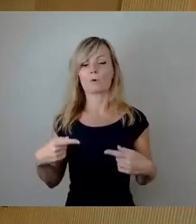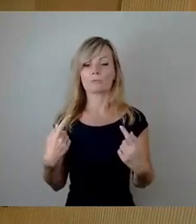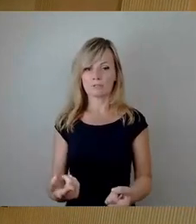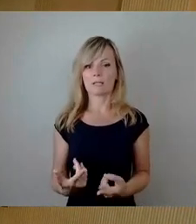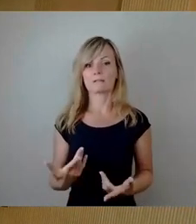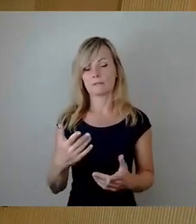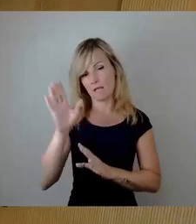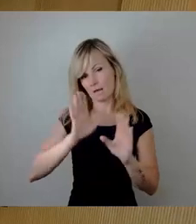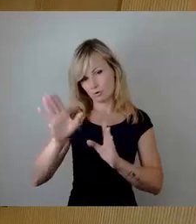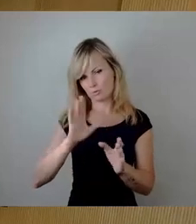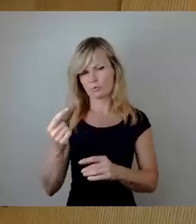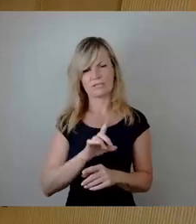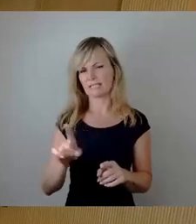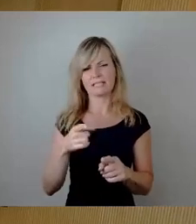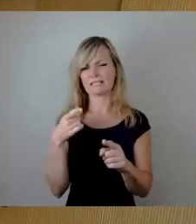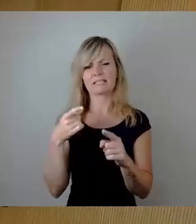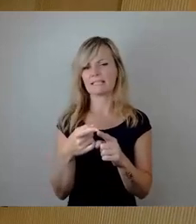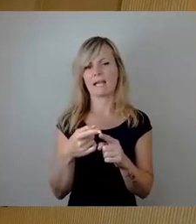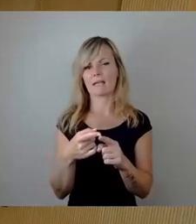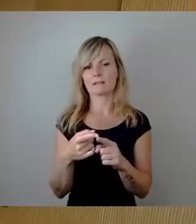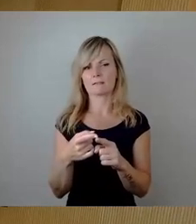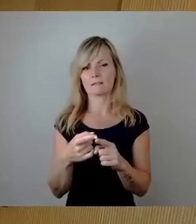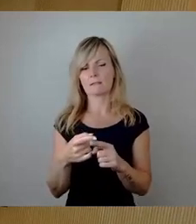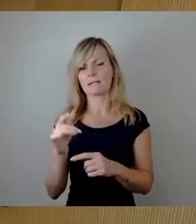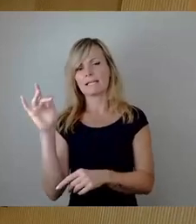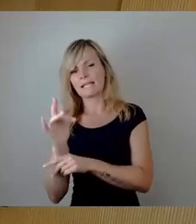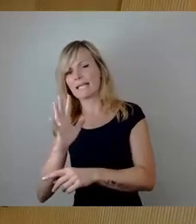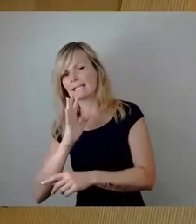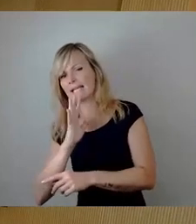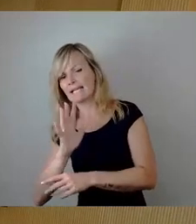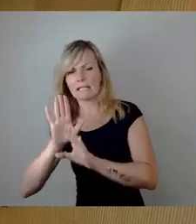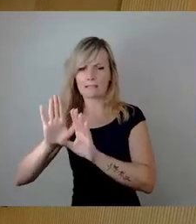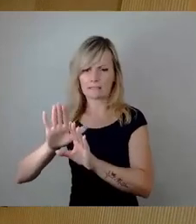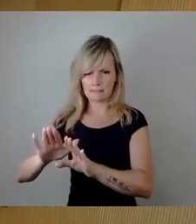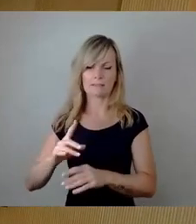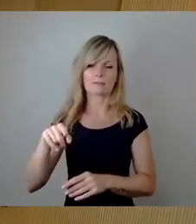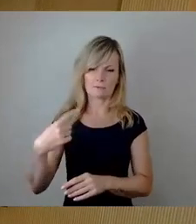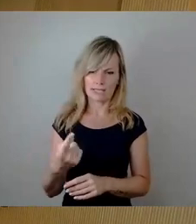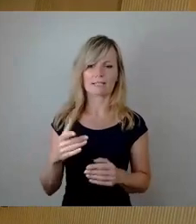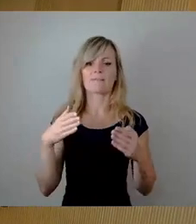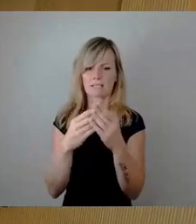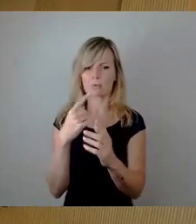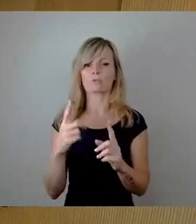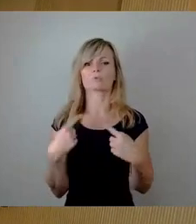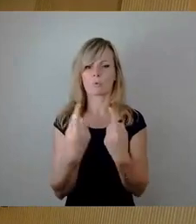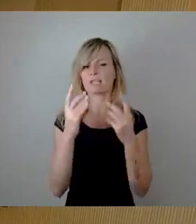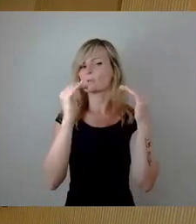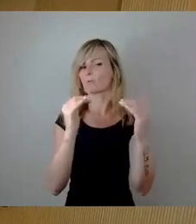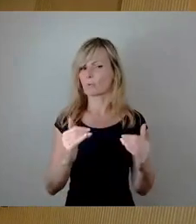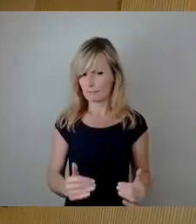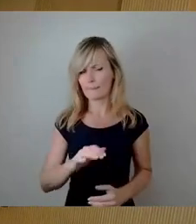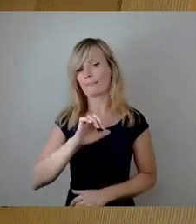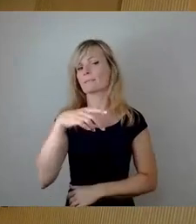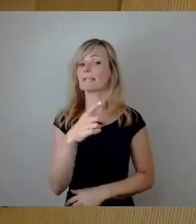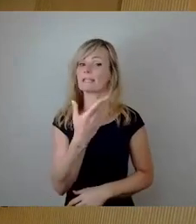stellen und jetzt nie direkt mit Gegenreden, sondern dass wir erst mal durch die Fraktionsrunde durchlaufen. Zunächst SPD-Fraktion, Herr